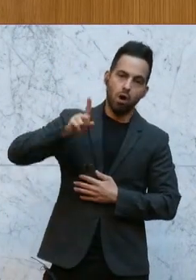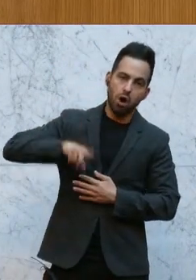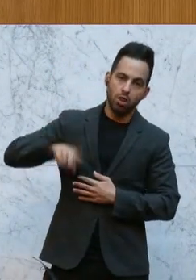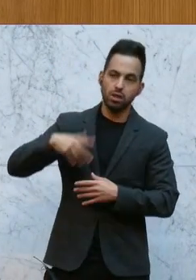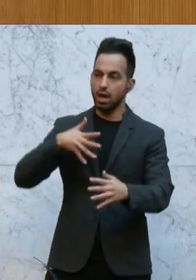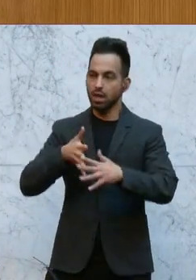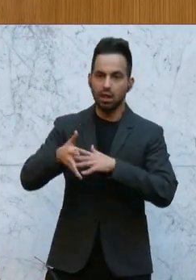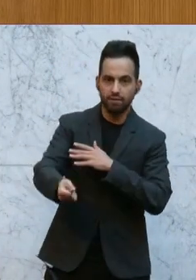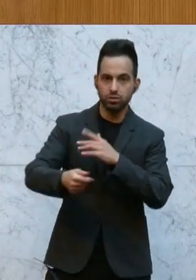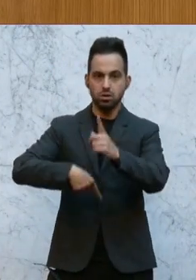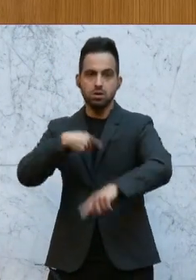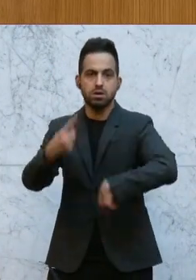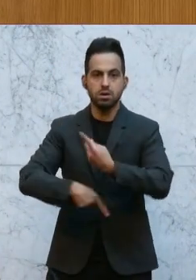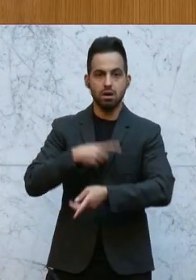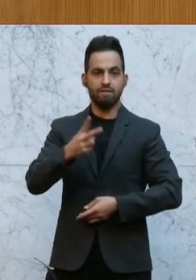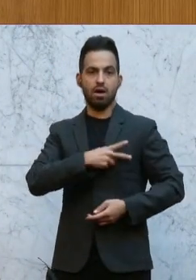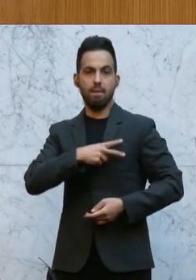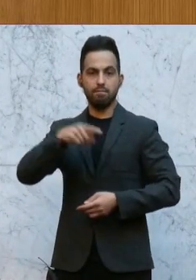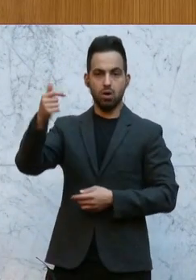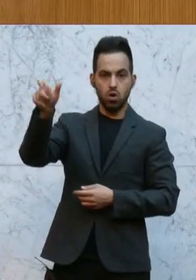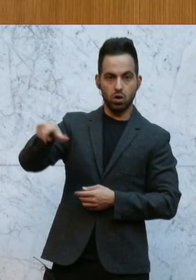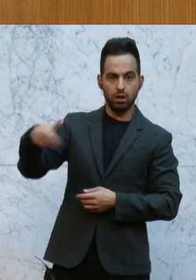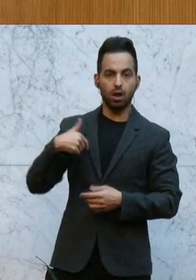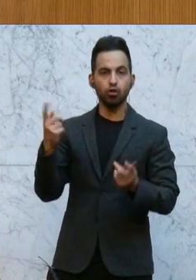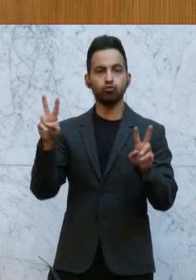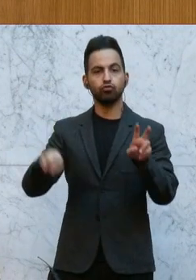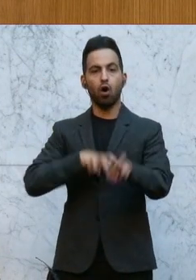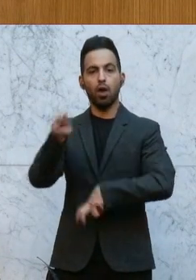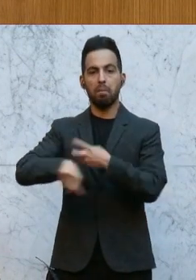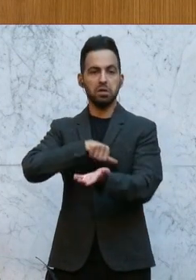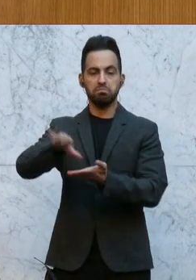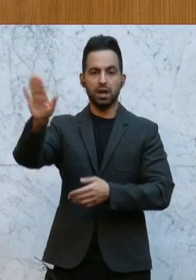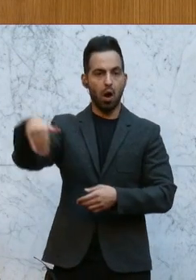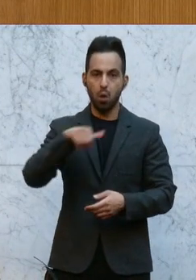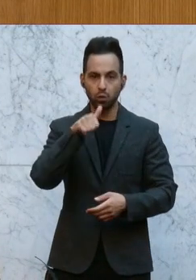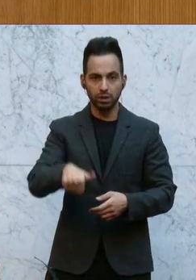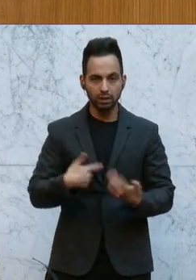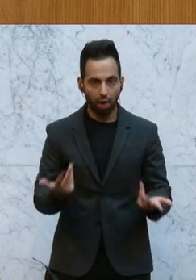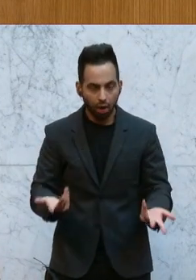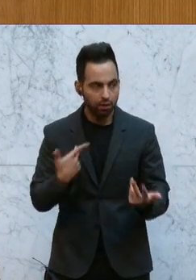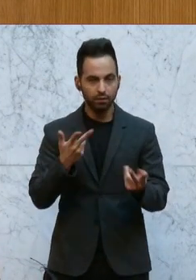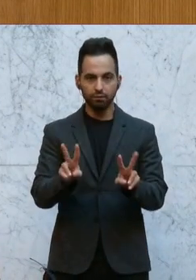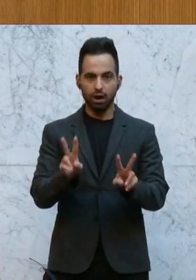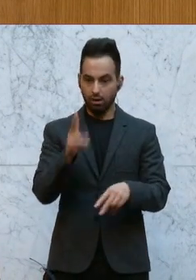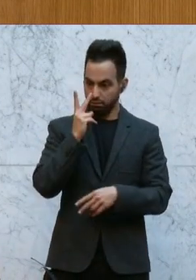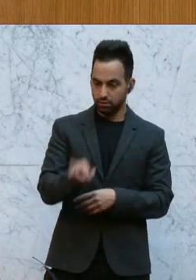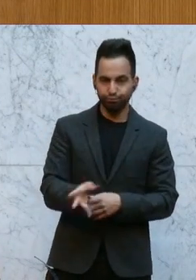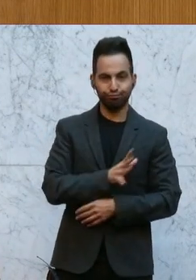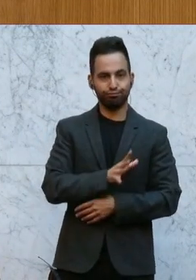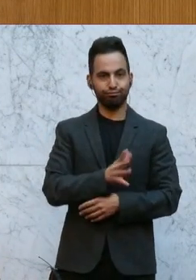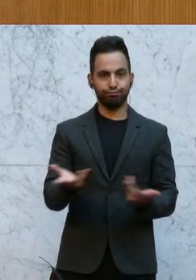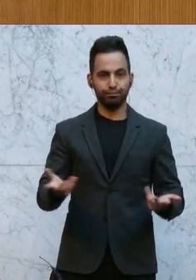interveniert, dass hier diese vermögenden Menschen keine Steuern zahlen. Man kann sich das eigentlich gar nicht auf der Zunge zergehen lassen, was da passiert ist.